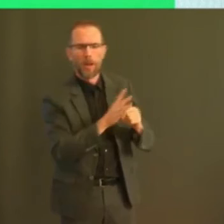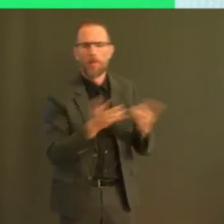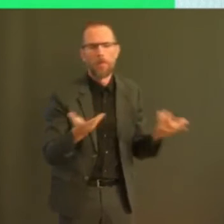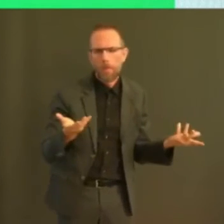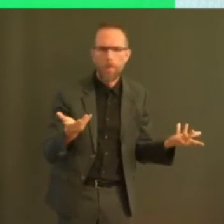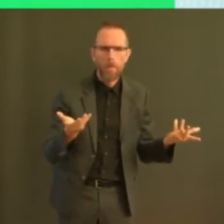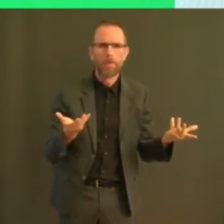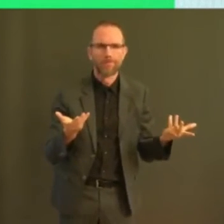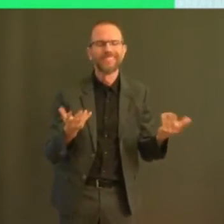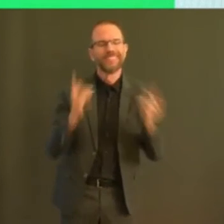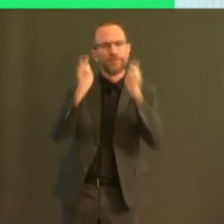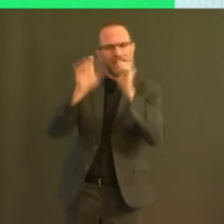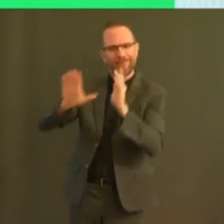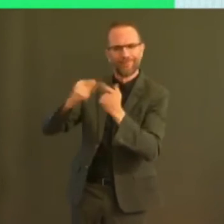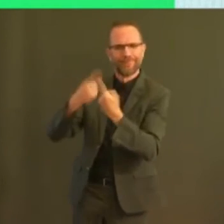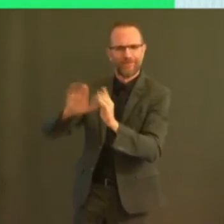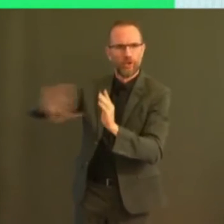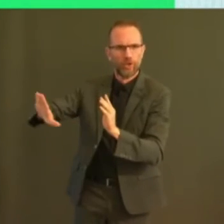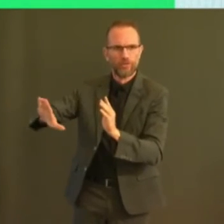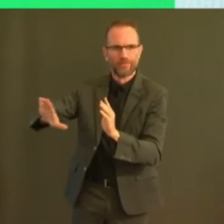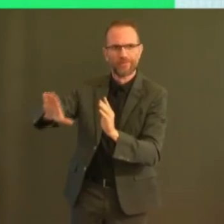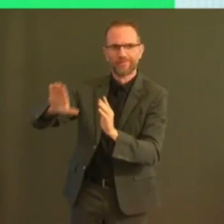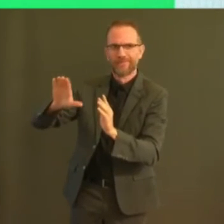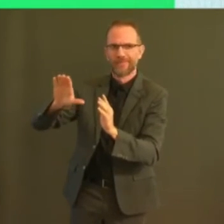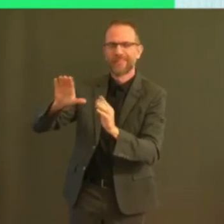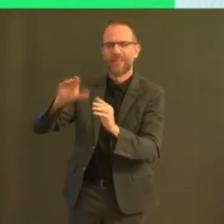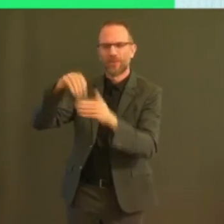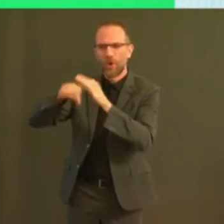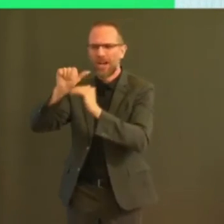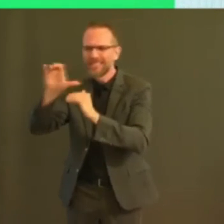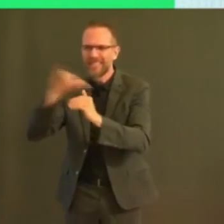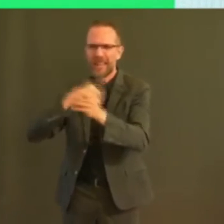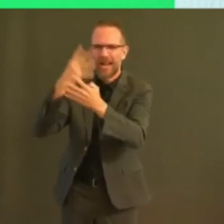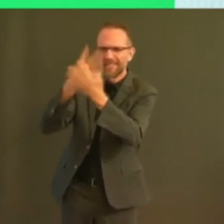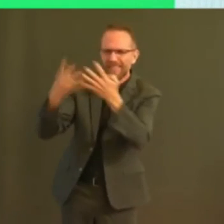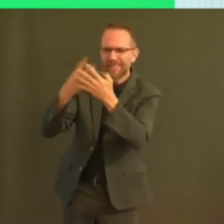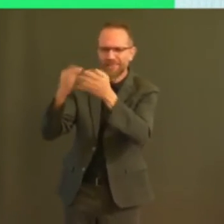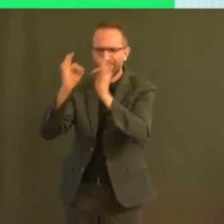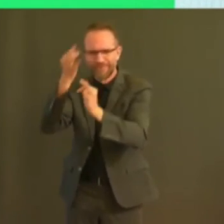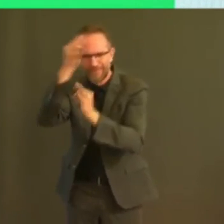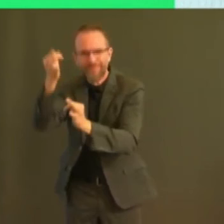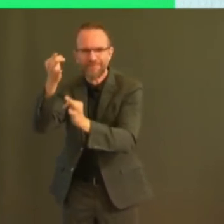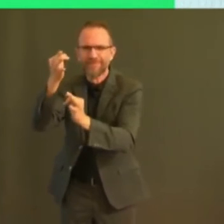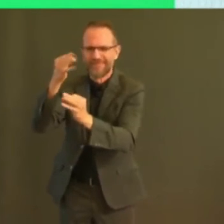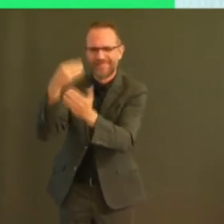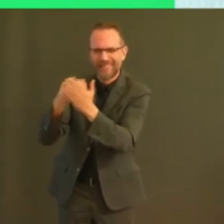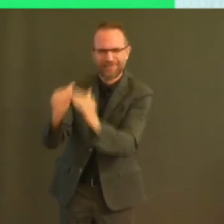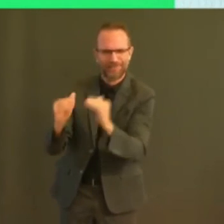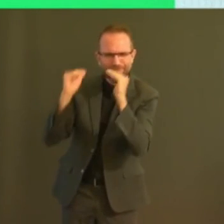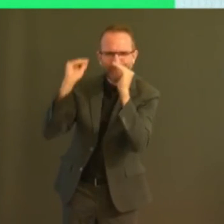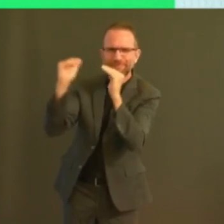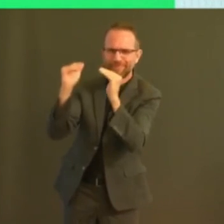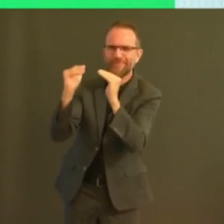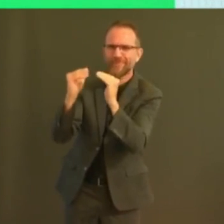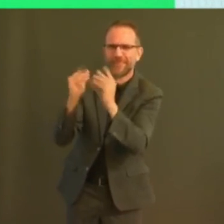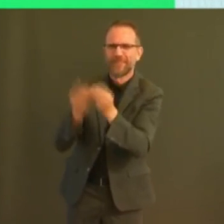hôpitaux, ces aires conditionnées sont séparées et filtrées avec haute efficacité, empêchant éventuellement toute transmission, si elle